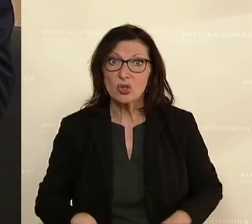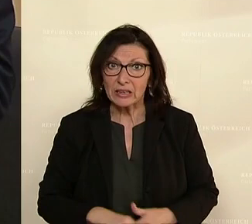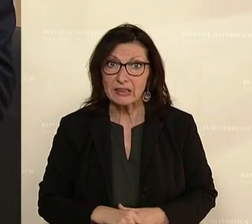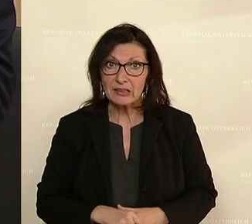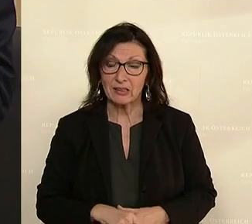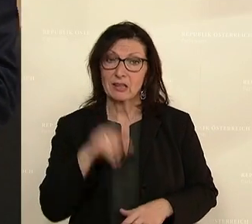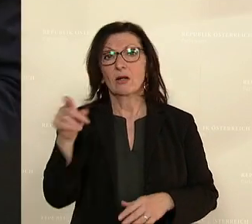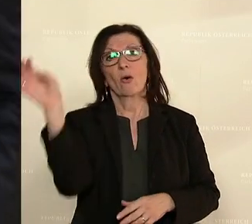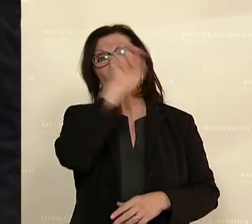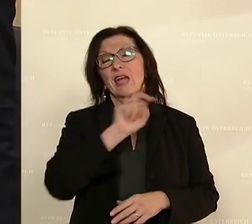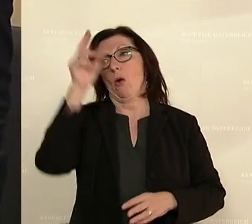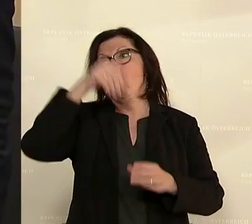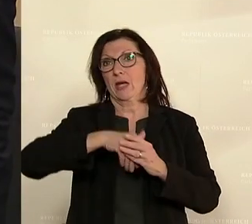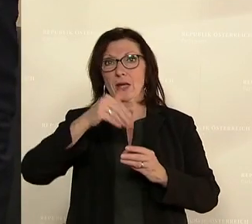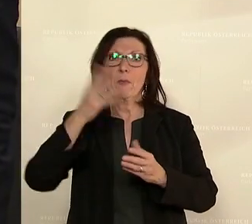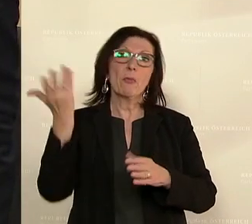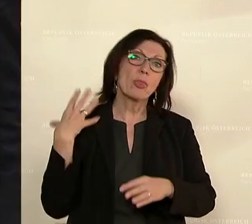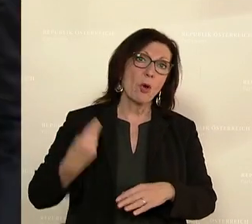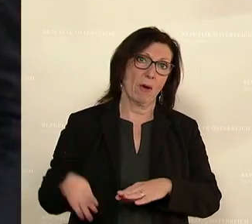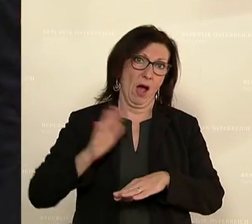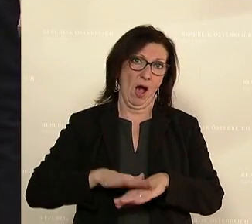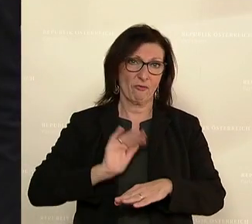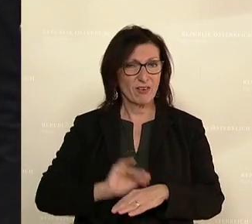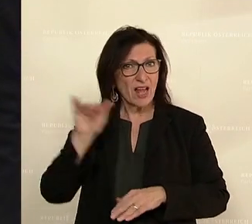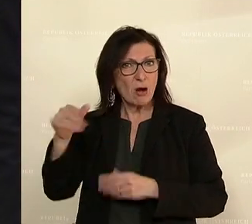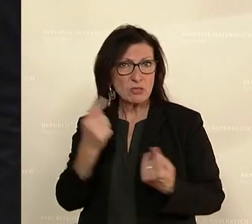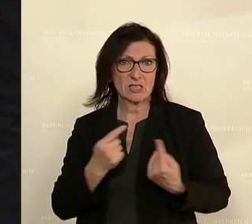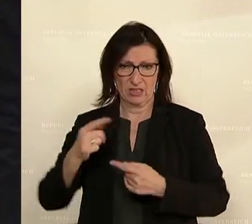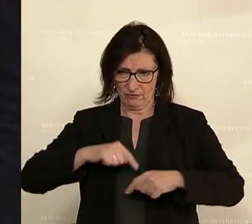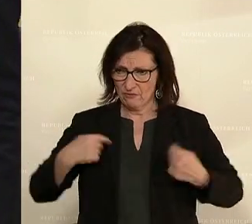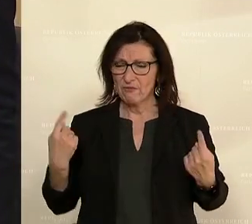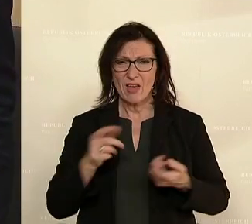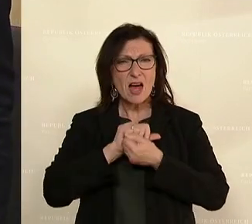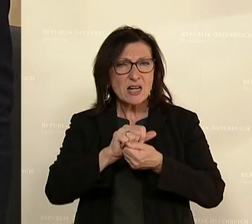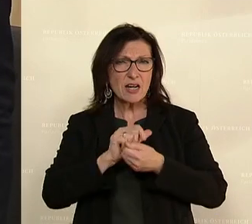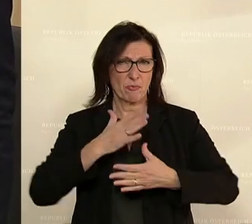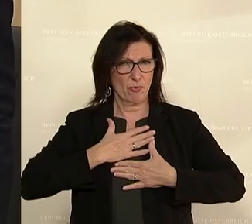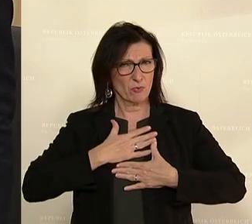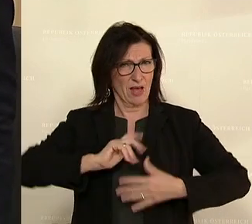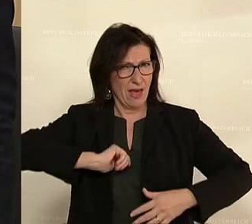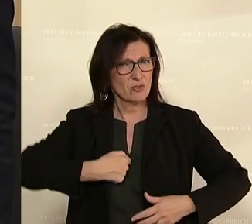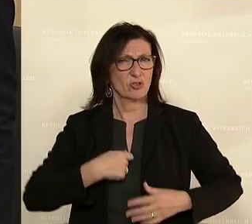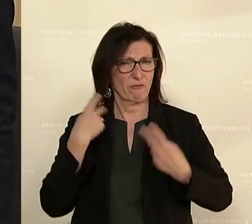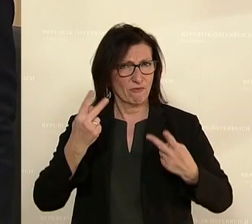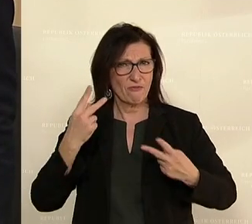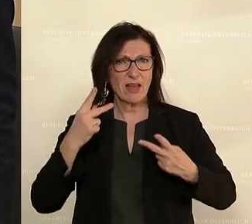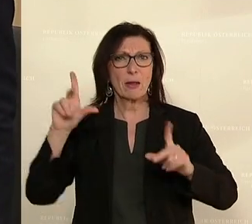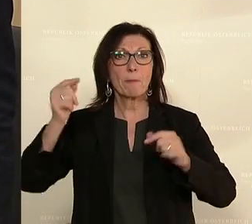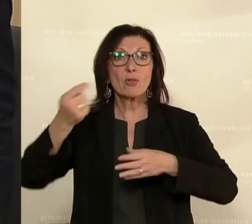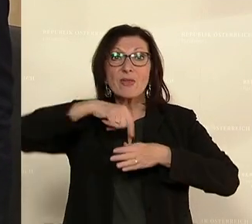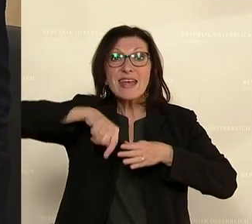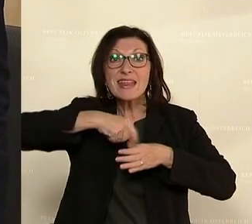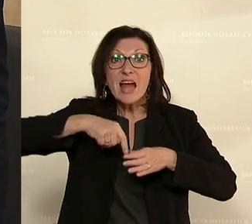innerhalb der Europäischen Union. Wenn wir im Außenverhältnis für unser Wertemodell eintreten, dann müssen wir auch Glaubwürdigkeit im Innenverhältnis haben.